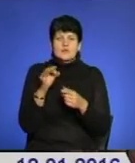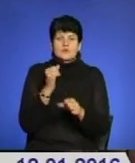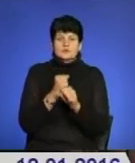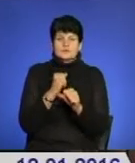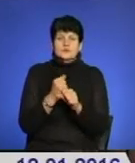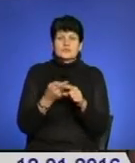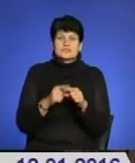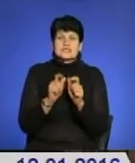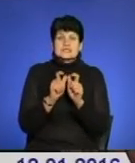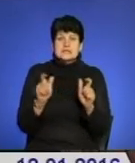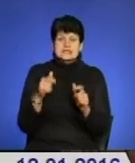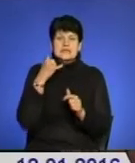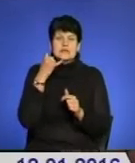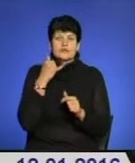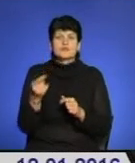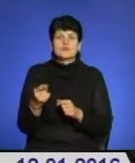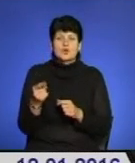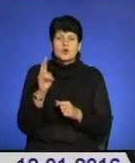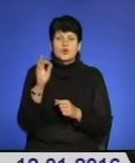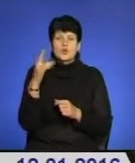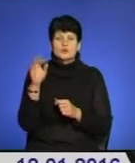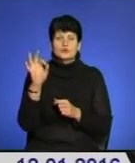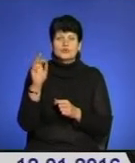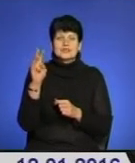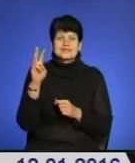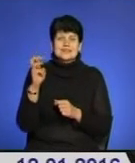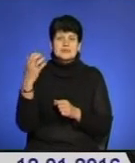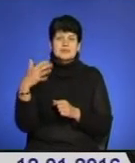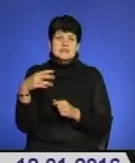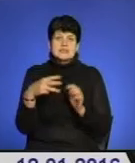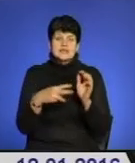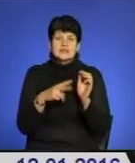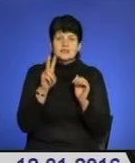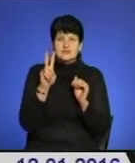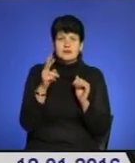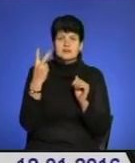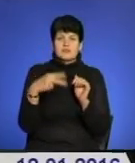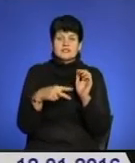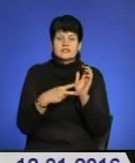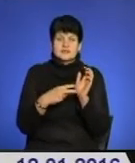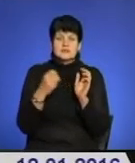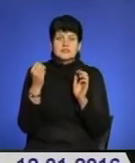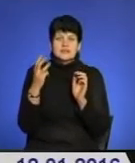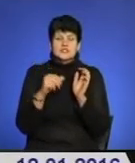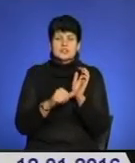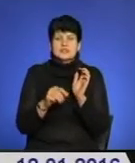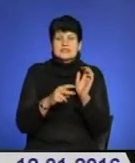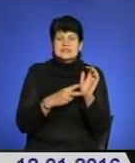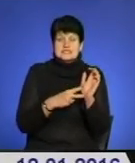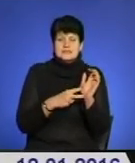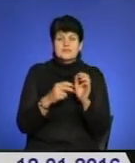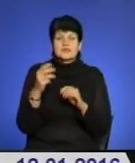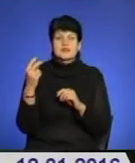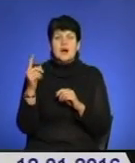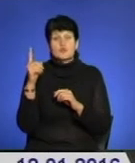закладів за телефонами у Тернополі. Код 0352 271387 271230